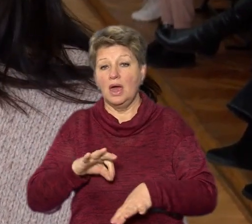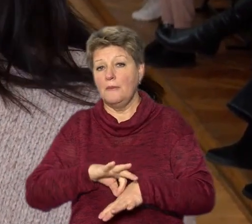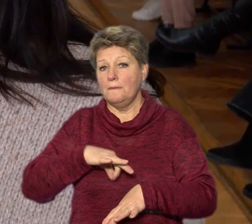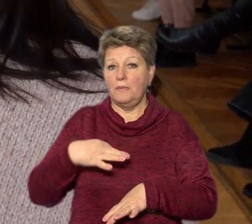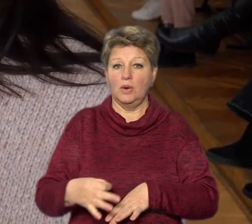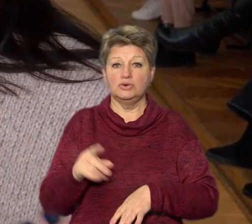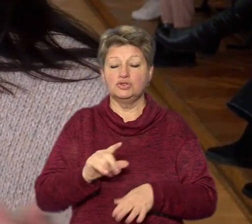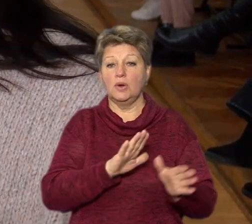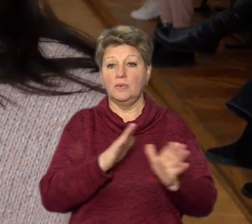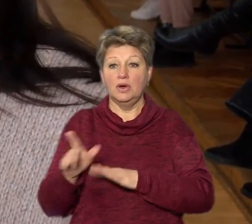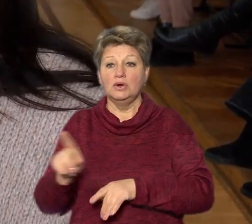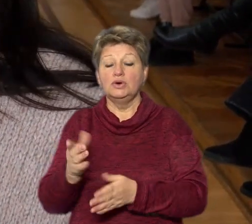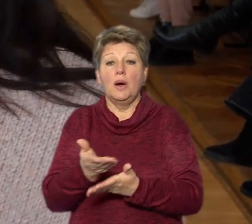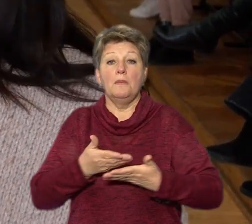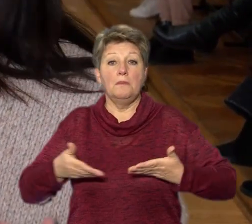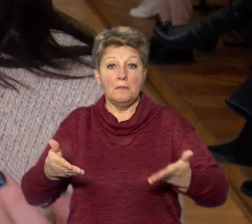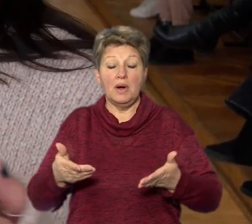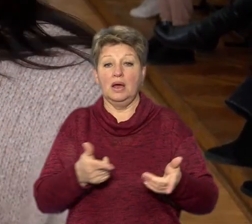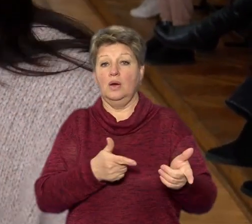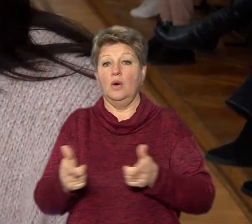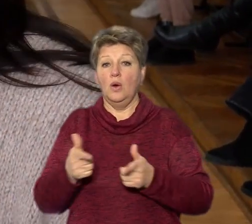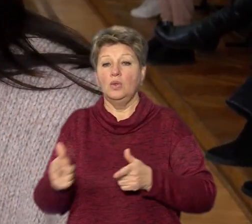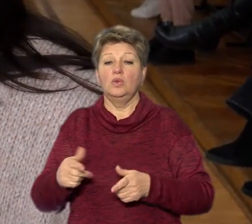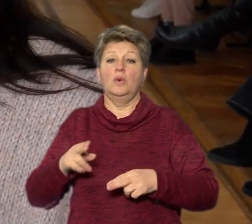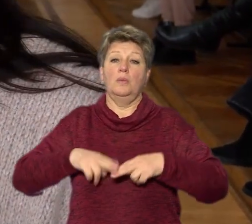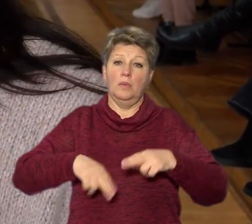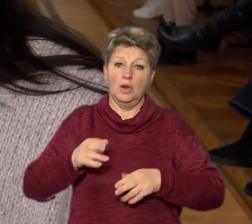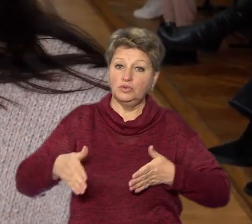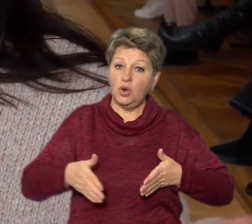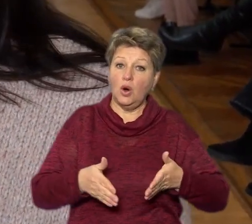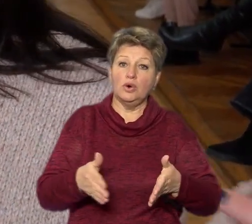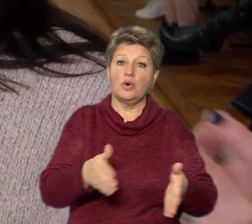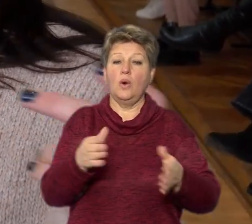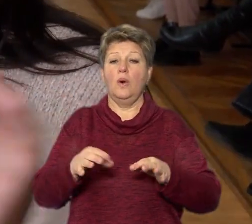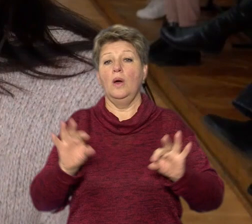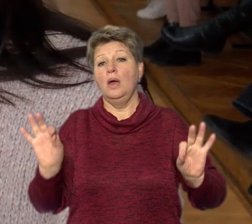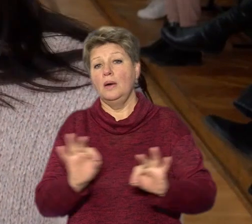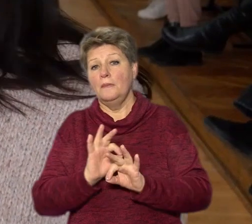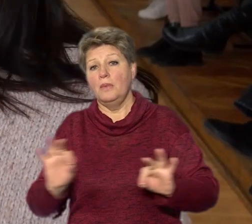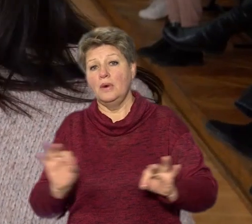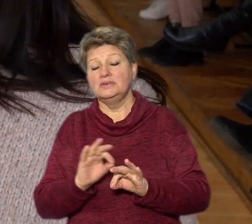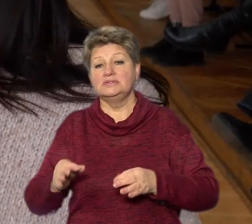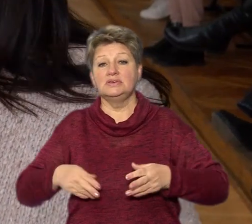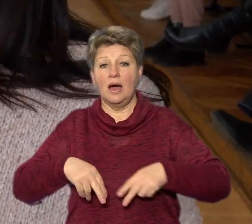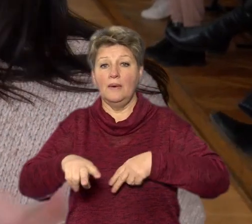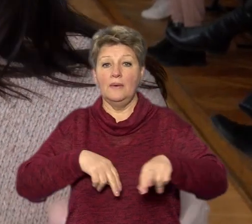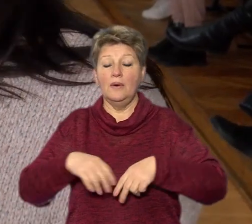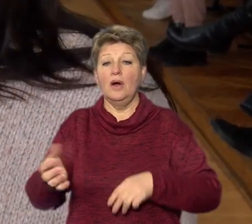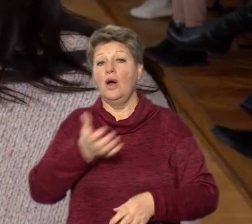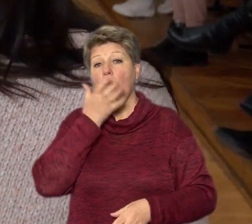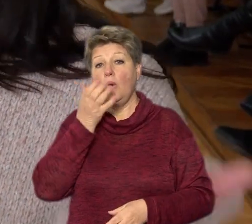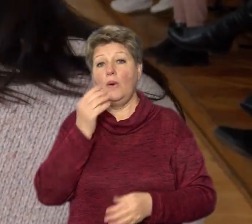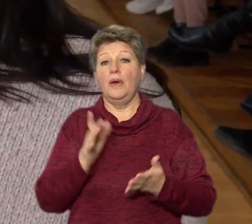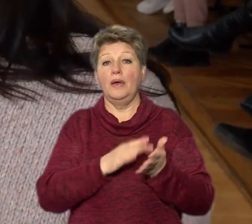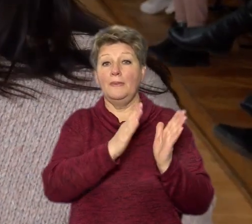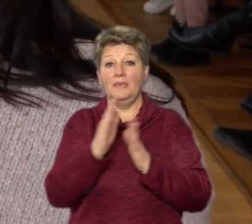відбувається, що ми будуємо дороги, що ми будуємо олеї музикантів, що ми утеплюємо бібліотеки. А в той